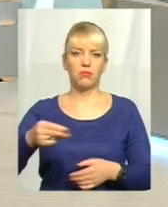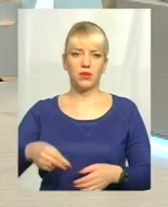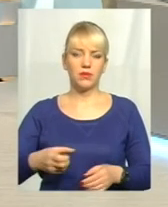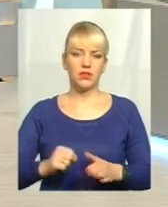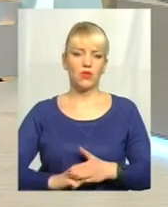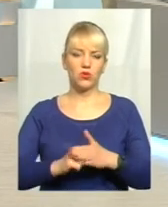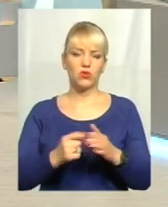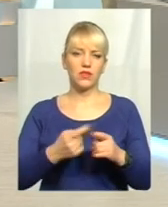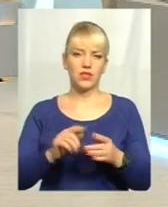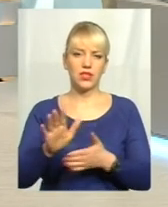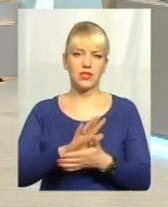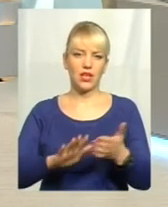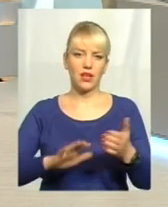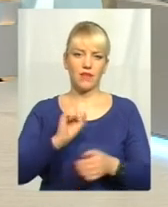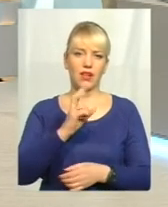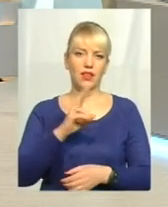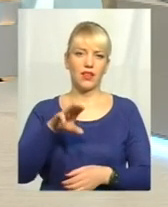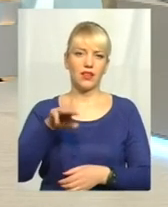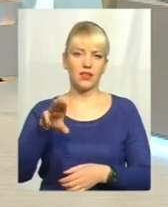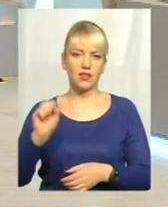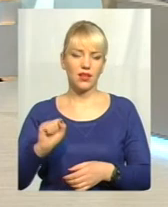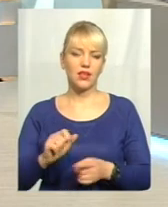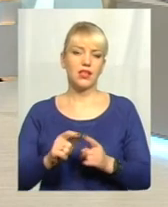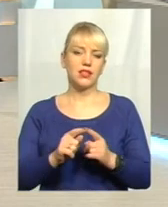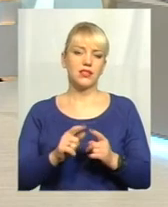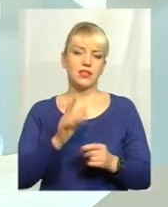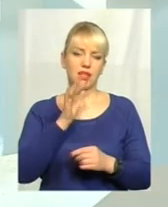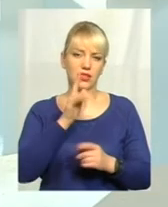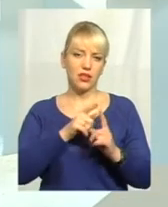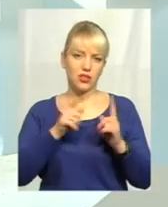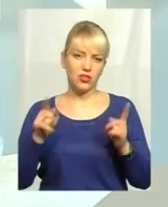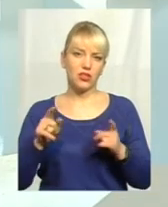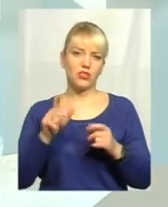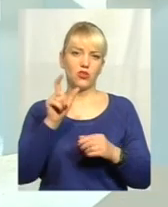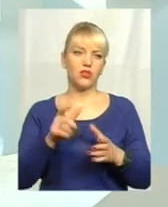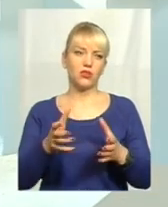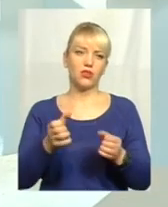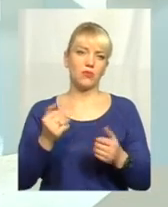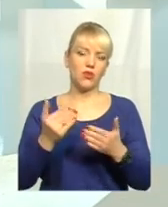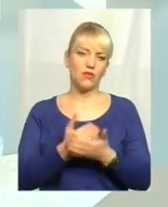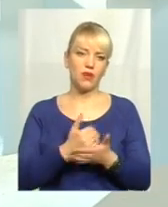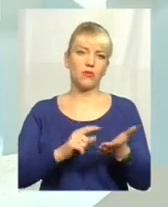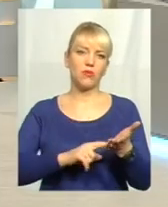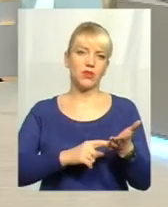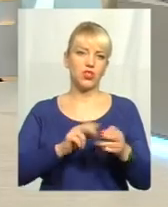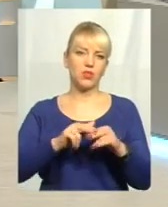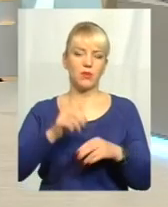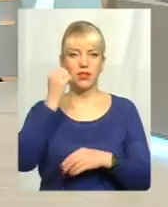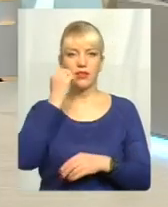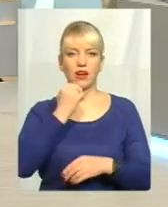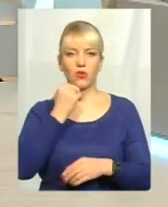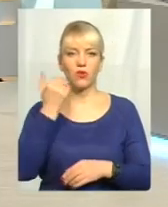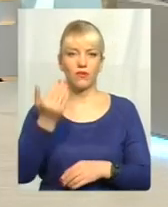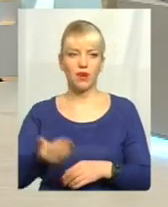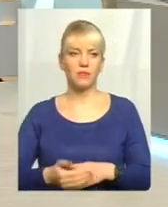цієї заяви анкети, відповідно, за певний період, людина отримує свій новенький біометричний закордонний паспорт. Дякую вам, пані